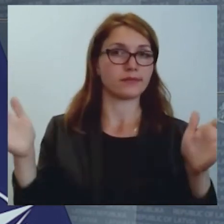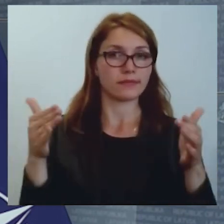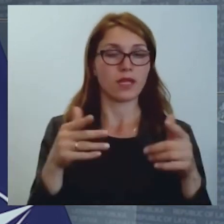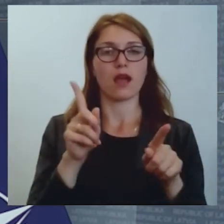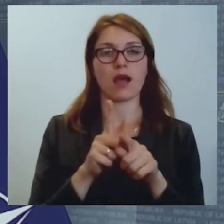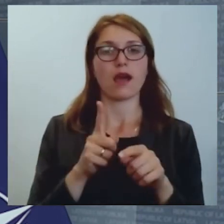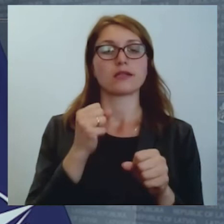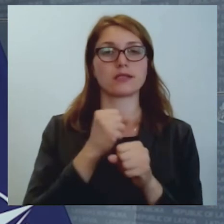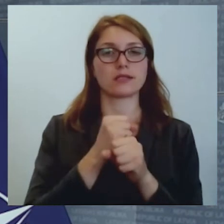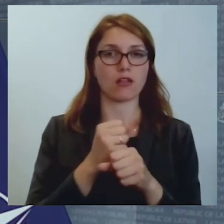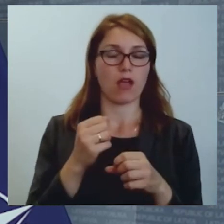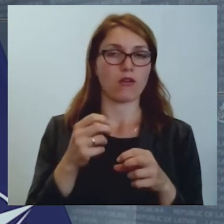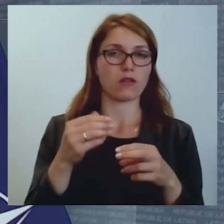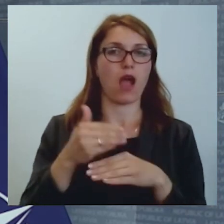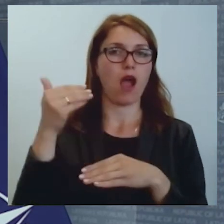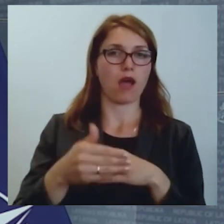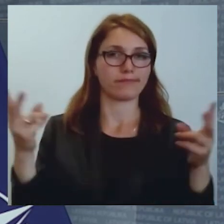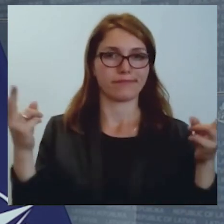ārkārtas režīmā.